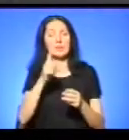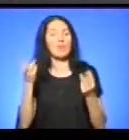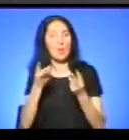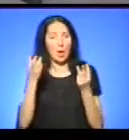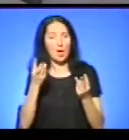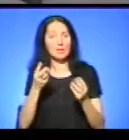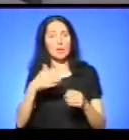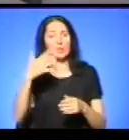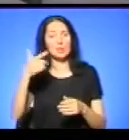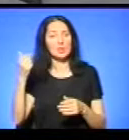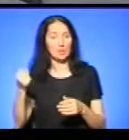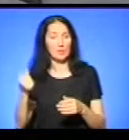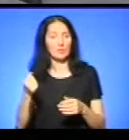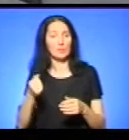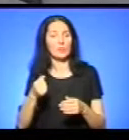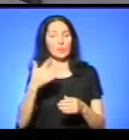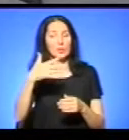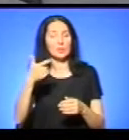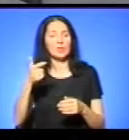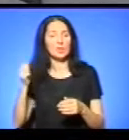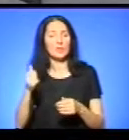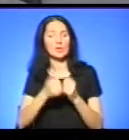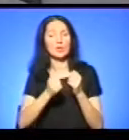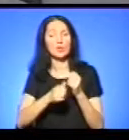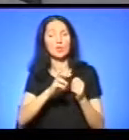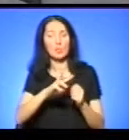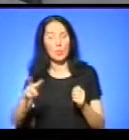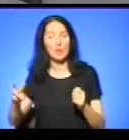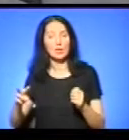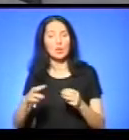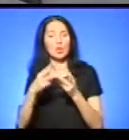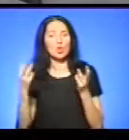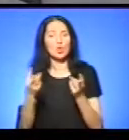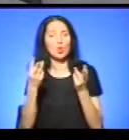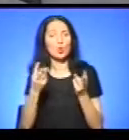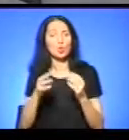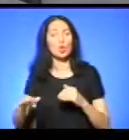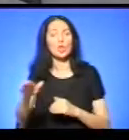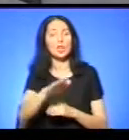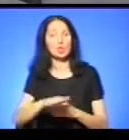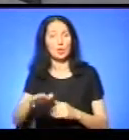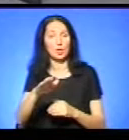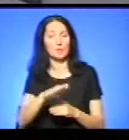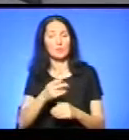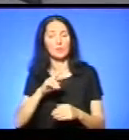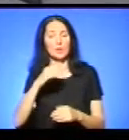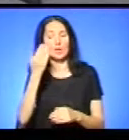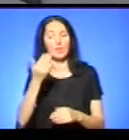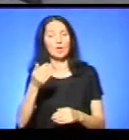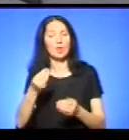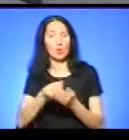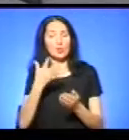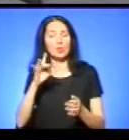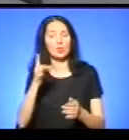метр квадратний пошкодженою територією. Ну, безумовно, в таку спеку… Як Ви оцінюєте взагалі розміри цих